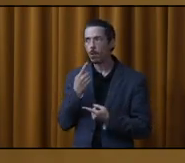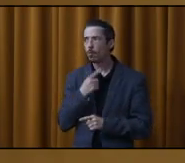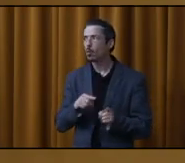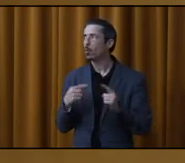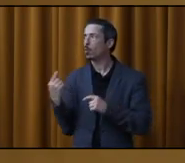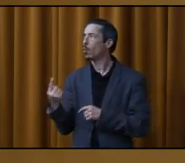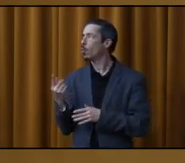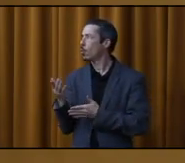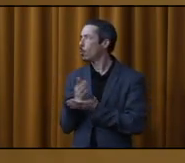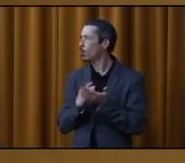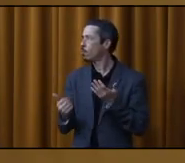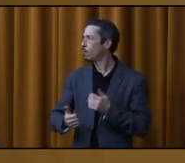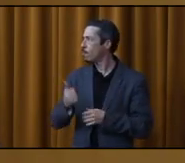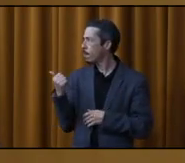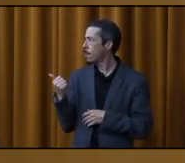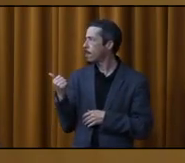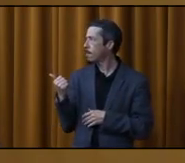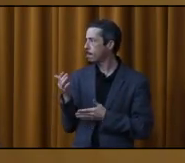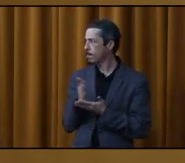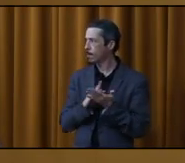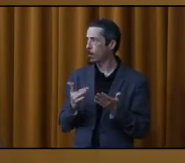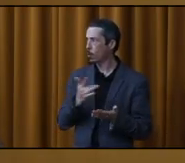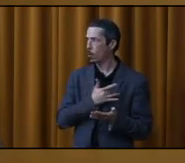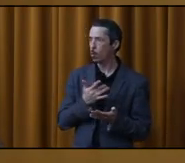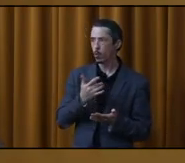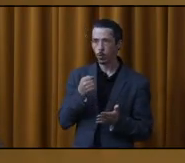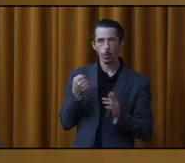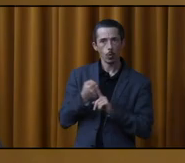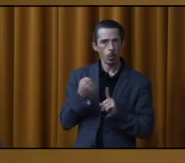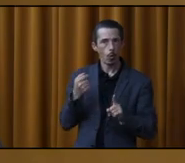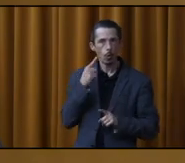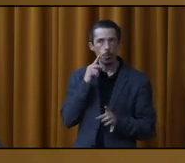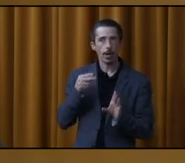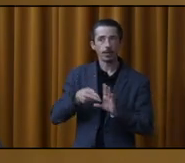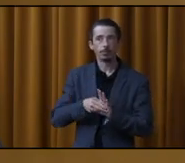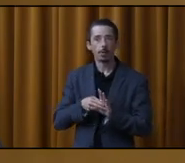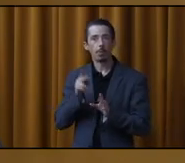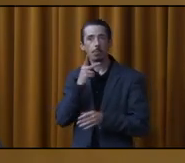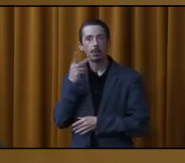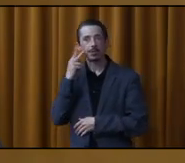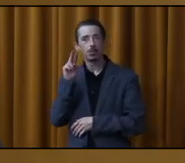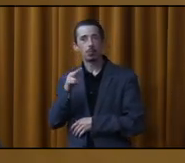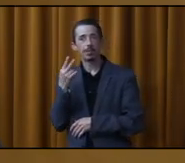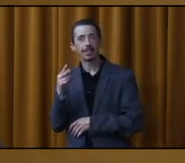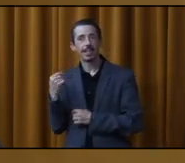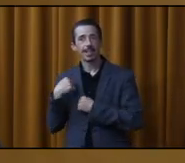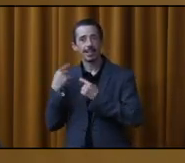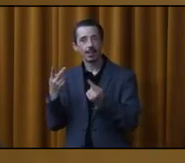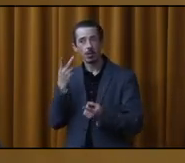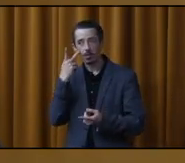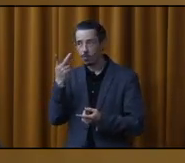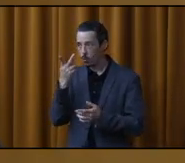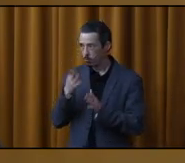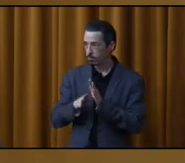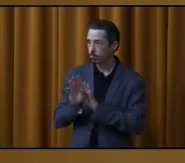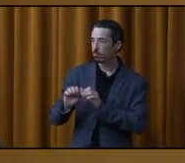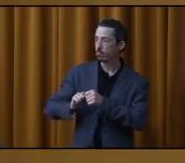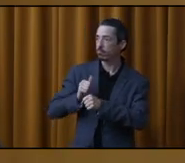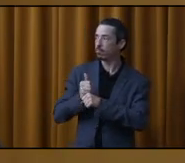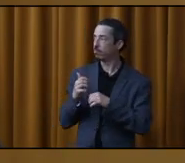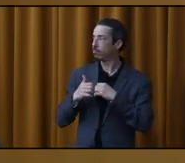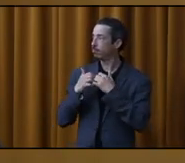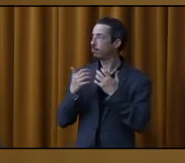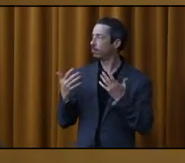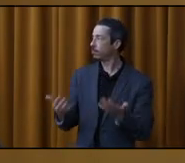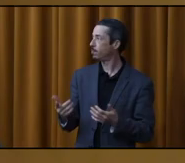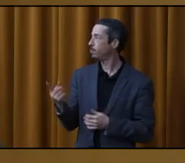'était un de mes petits coups de cœur pour m'engager en politique en 2017. Donc, très fiers de voir cette concrétisation aujourd'hui.